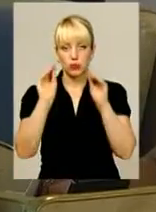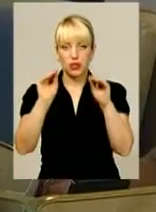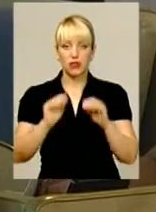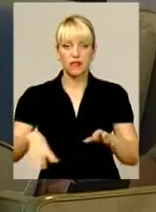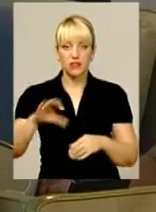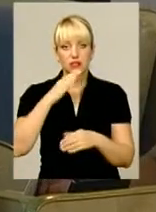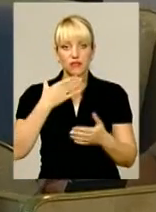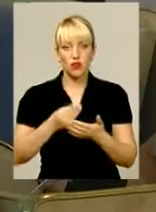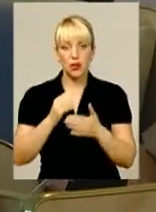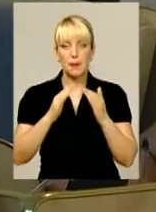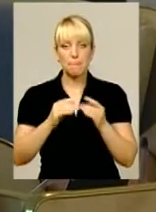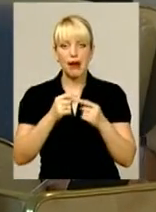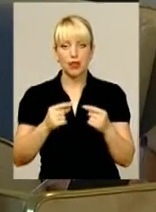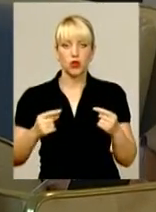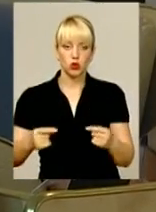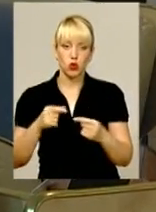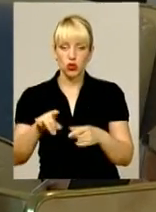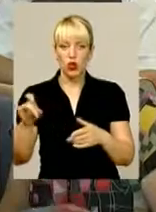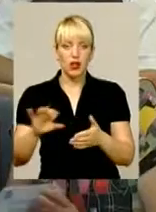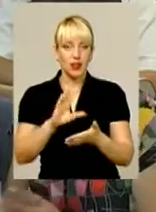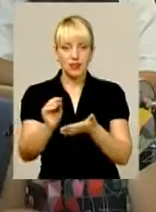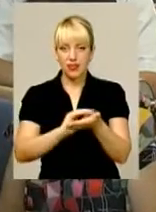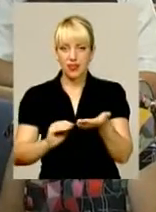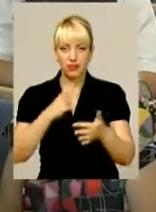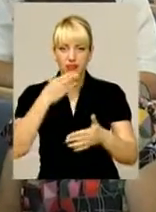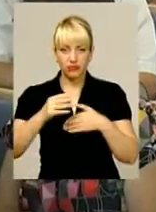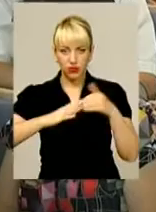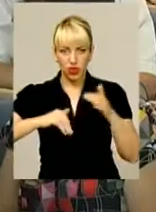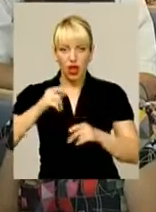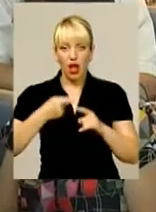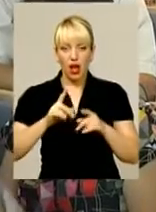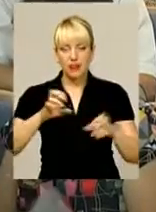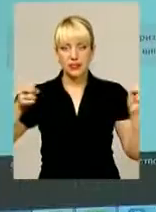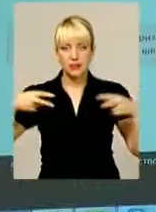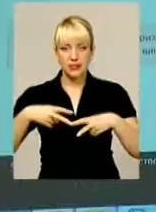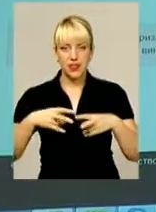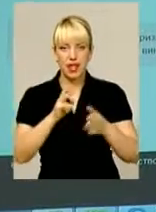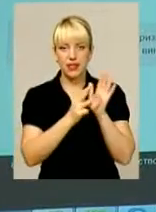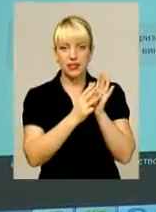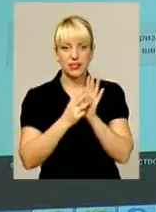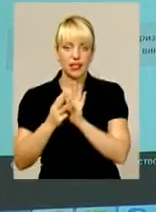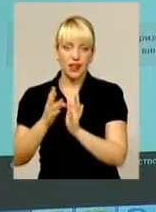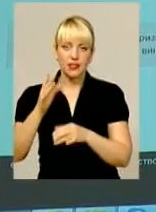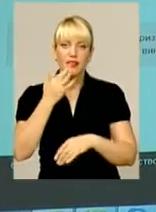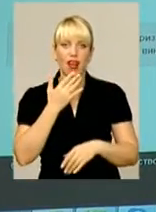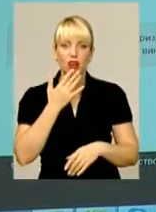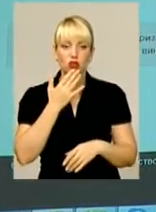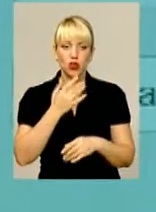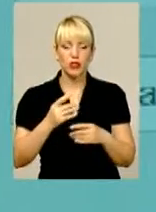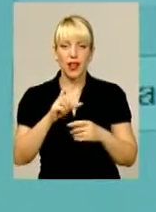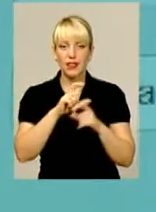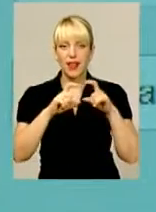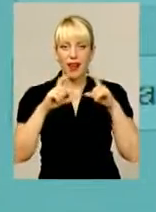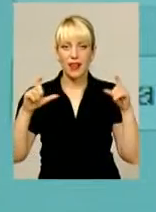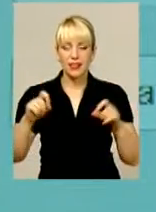усе своє майно. Цього разу не відрукити на папері, а на спеціальному сайті Національного агентства з питань запобігання корупції,